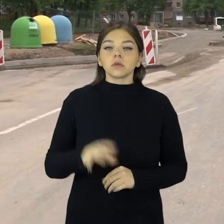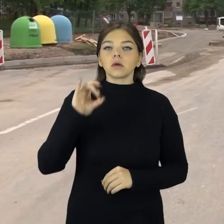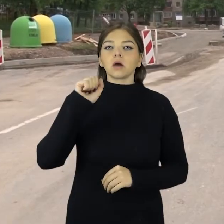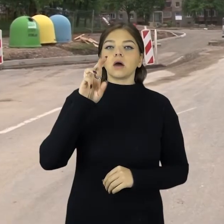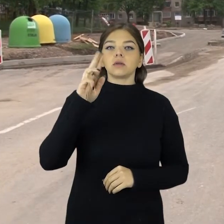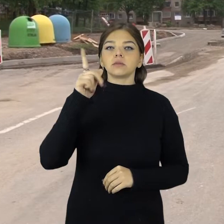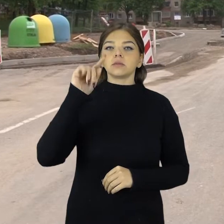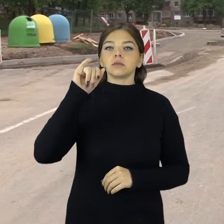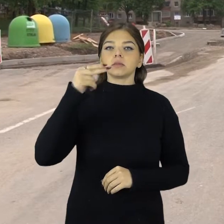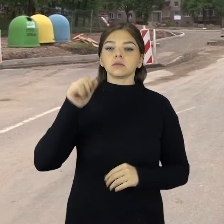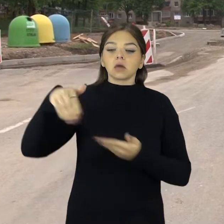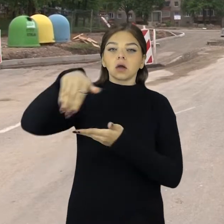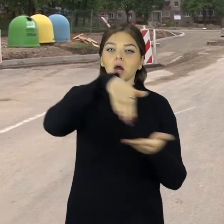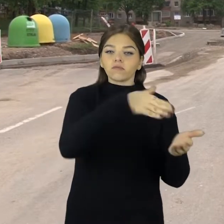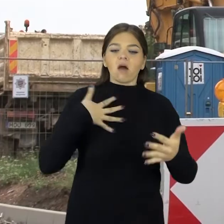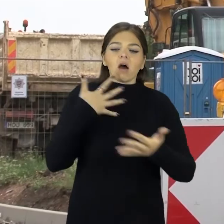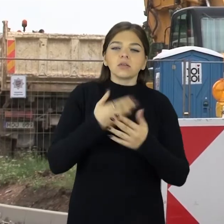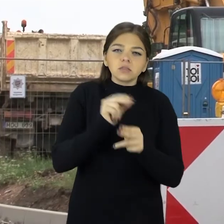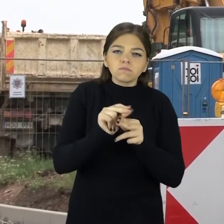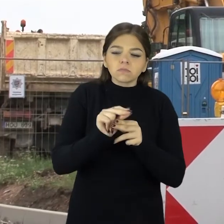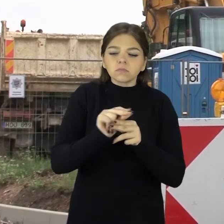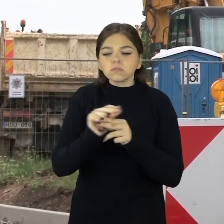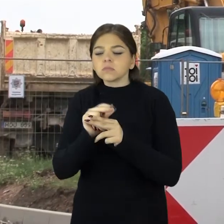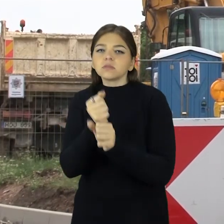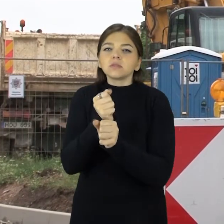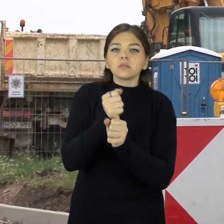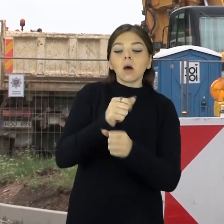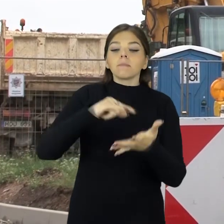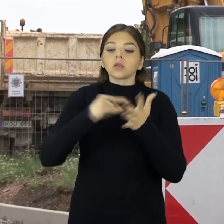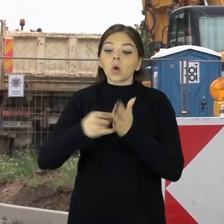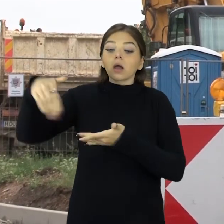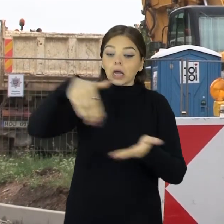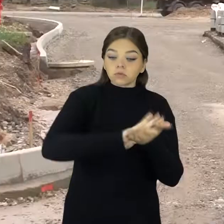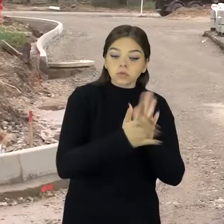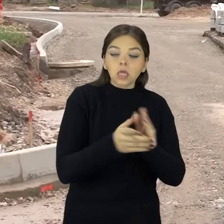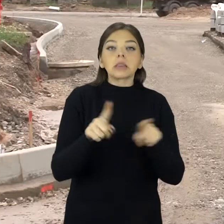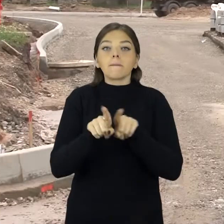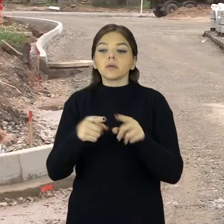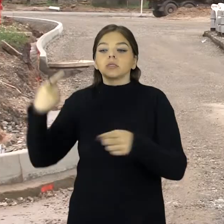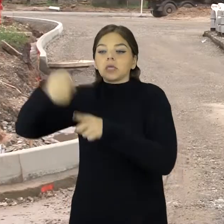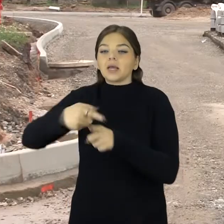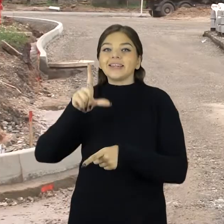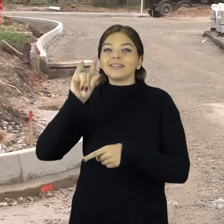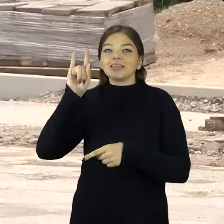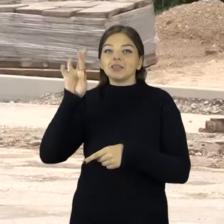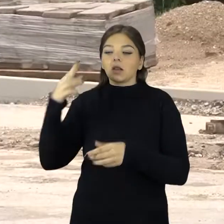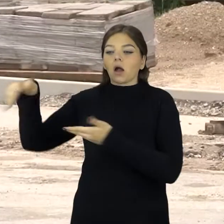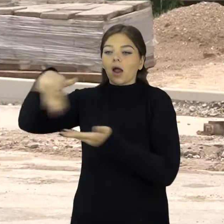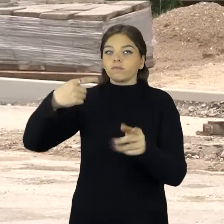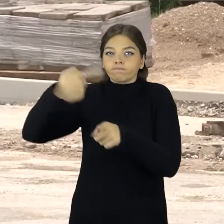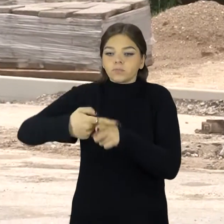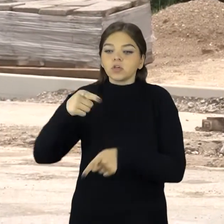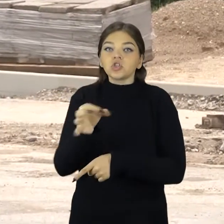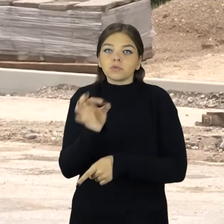Gardino gatvėje intensyviai vyksta gatvės tvarkymo darbai. Planuojama sutvarkyti pačią gatvę, bei sankryžo su lyros gatvėje rekonstruoti įrengint